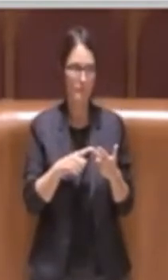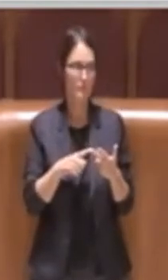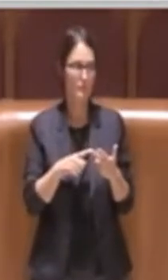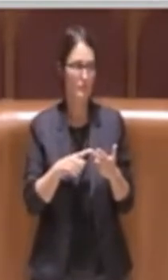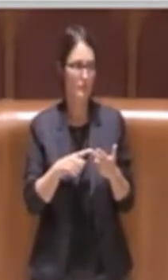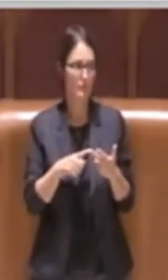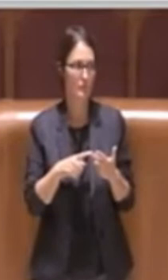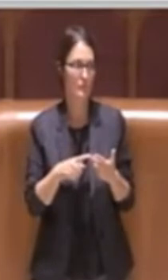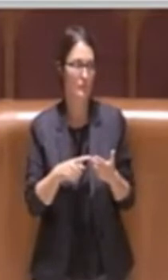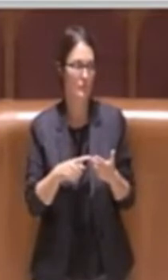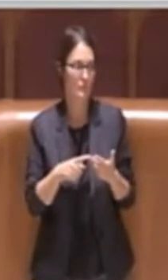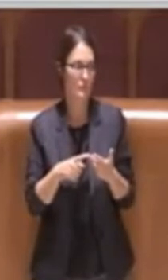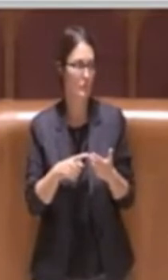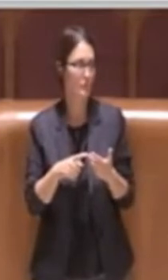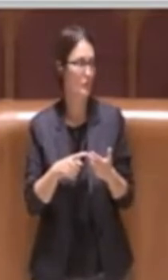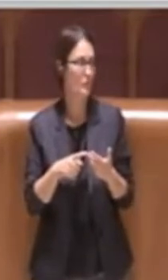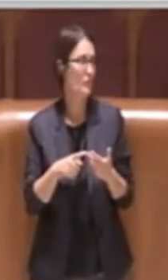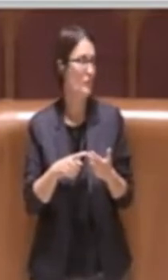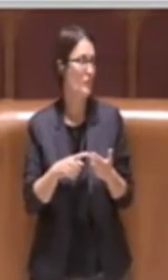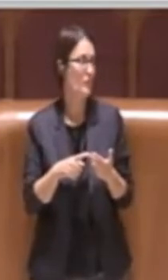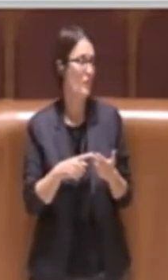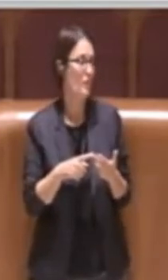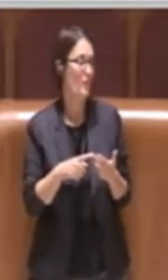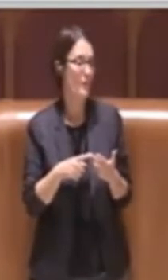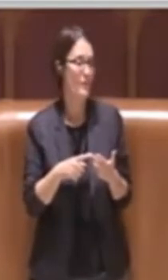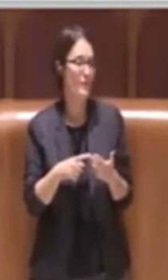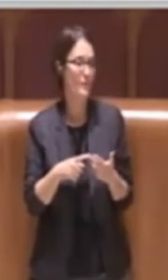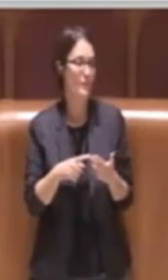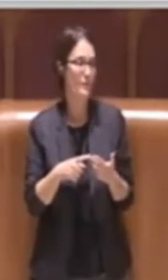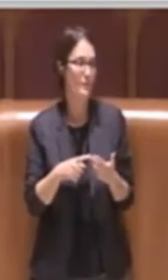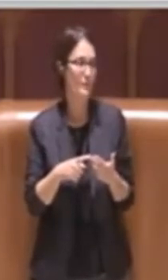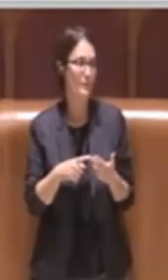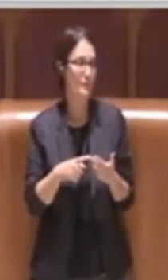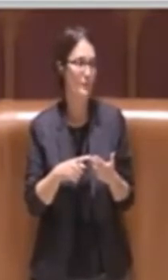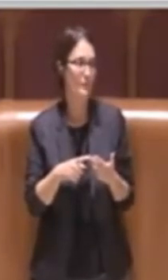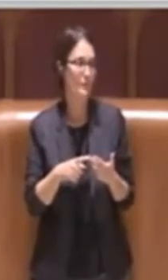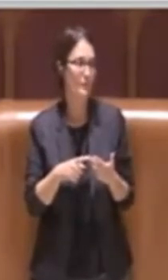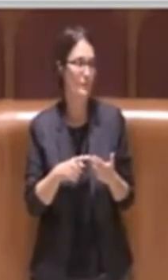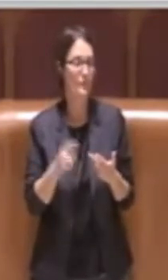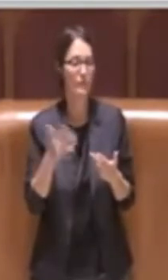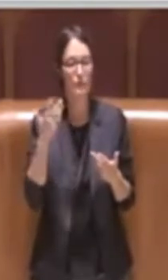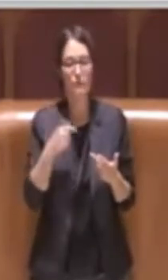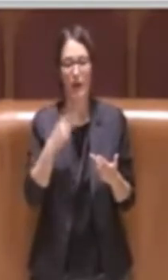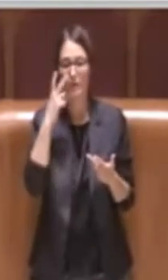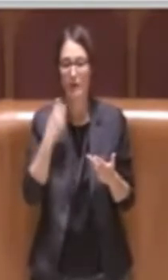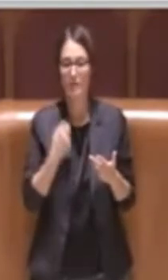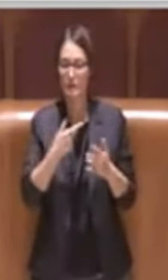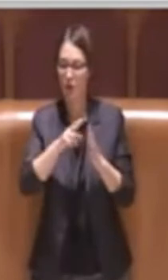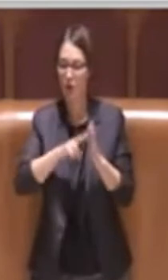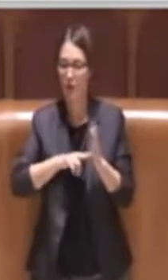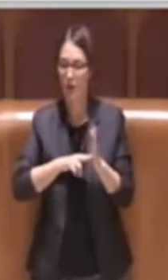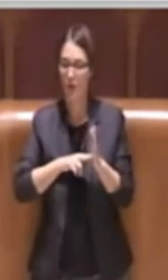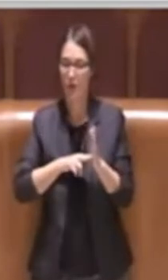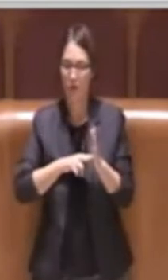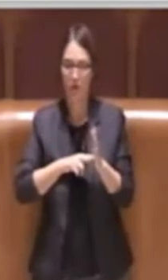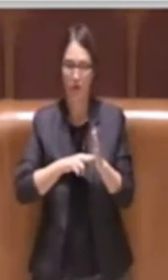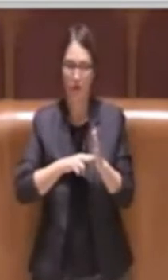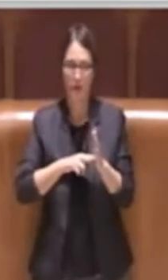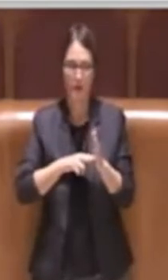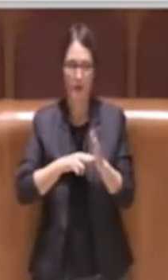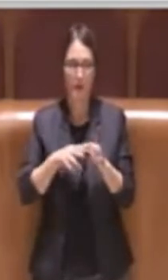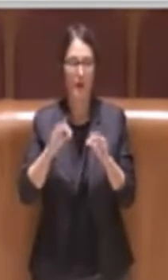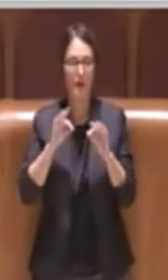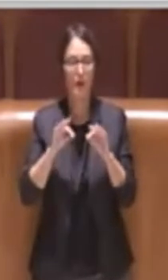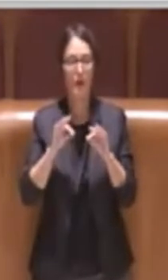indirizzo riguarda invece quanto già previsto nel regolamento, ovvero l'apertura di una nuova